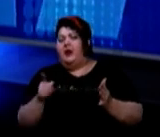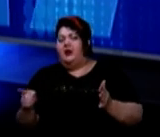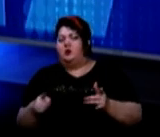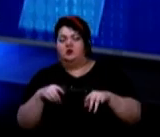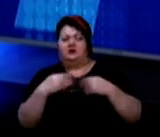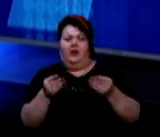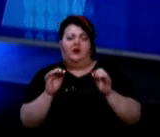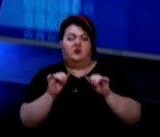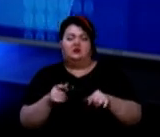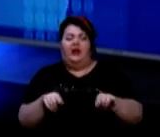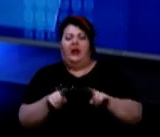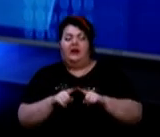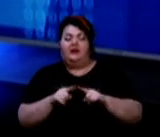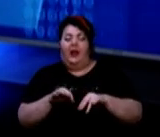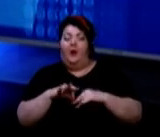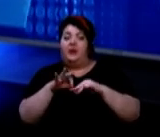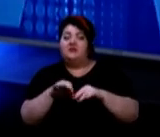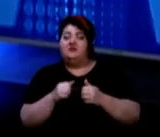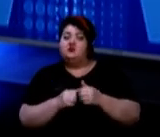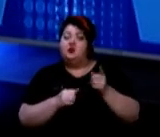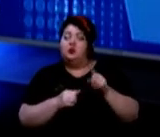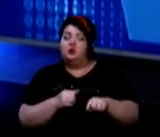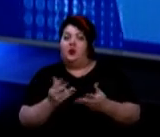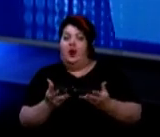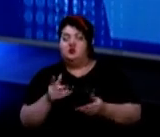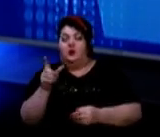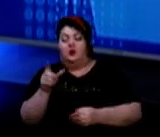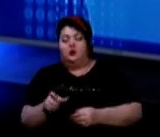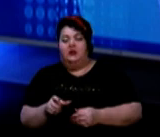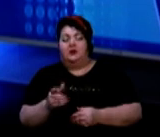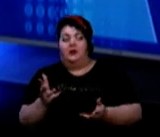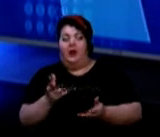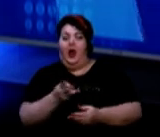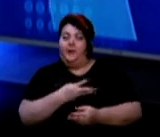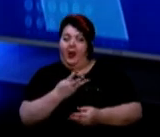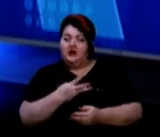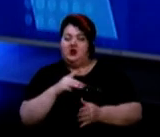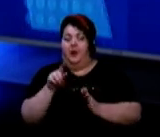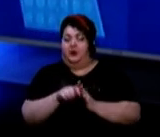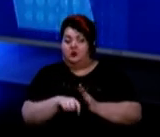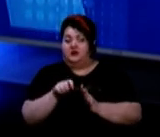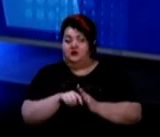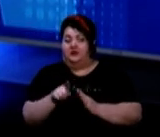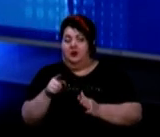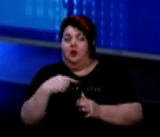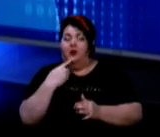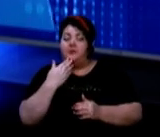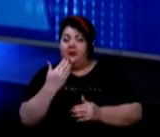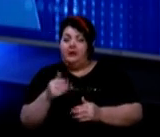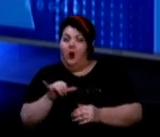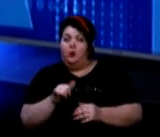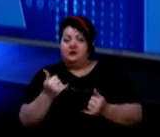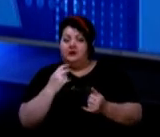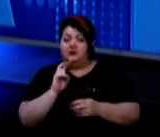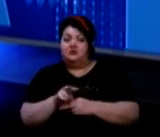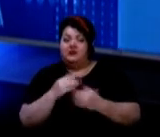можливість. Це я так підвожу до того, якщо людина, яка бажає протестуватися, ви говорите, куди зараз звернутися.